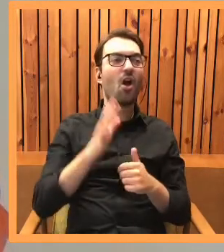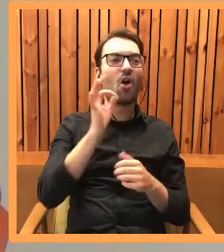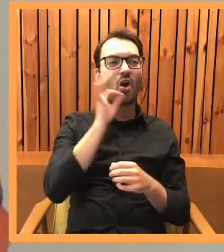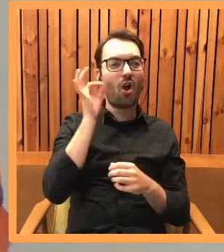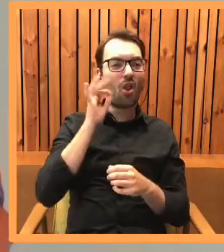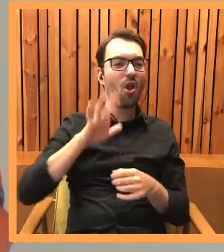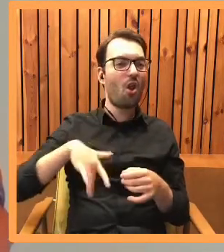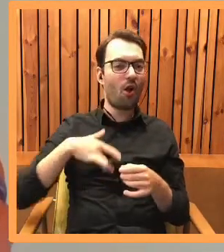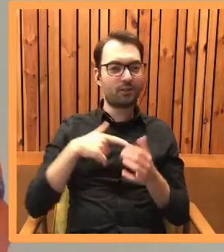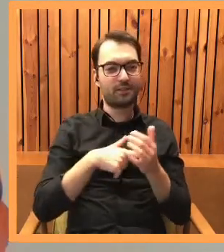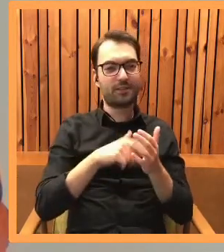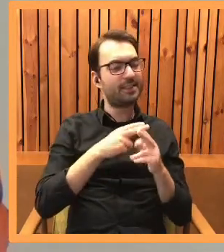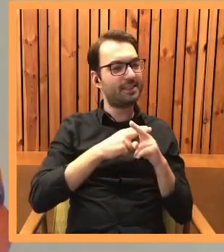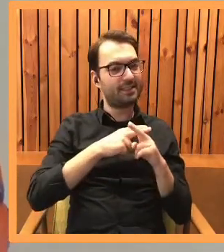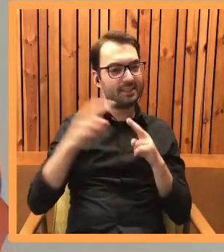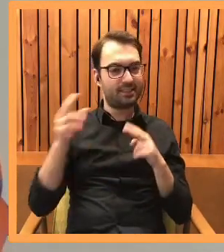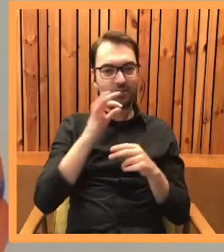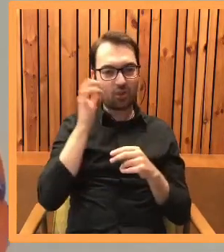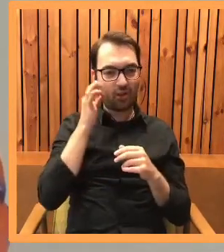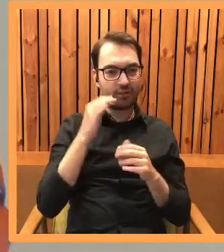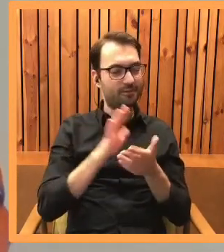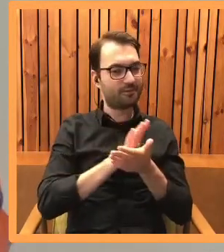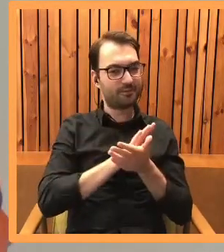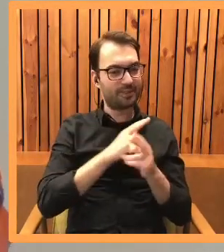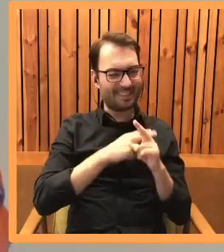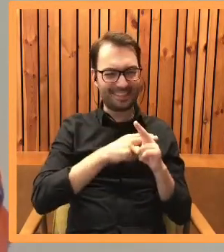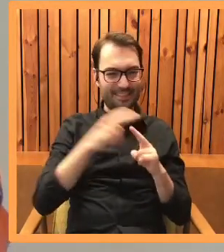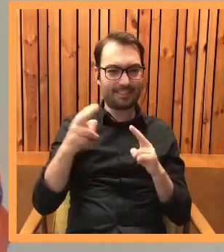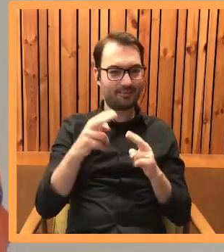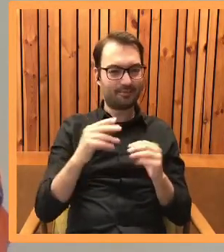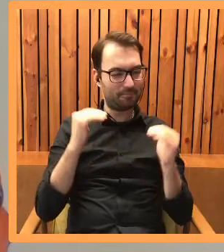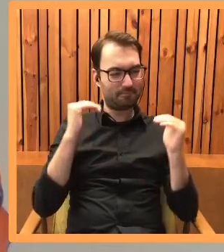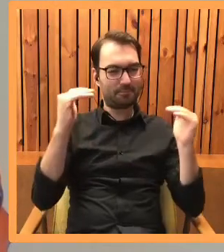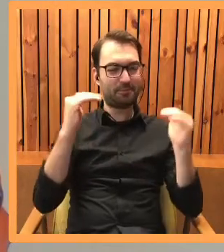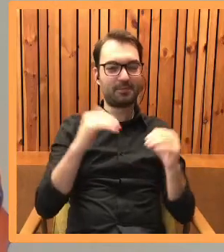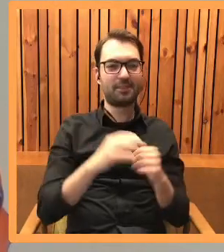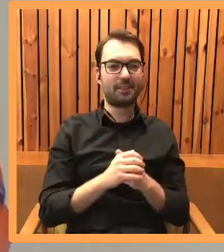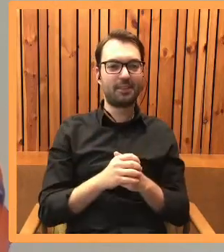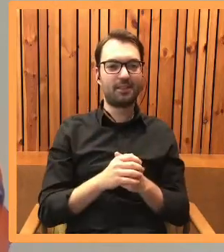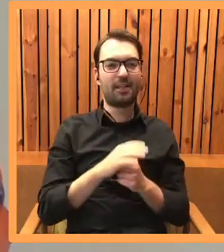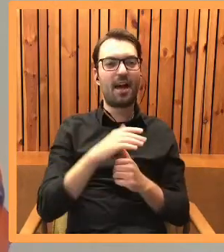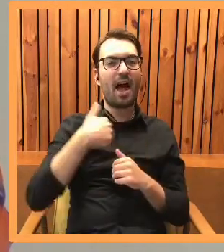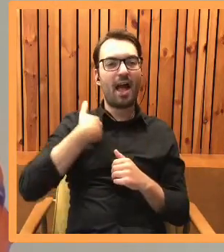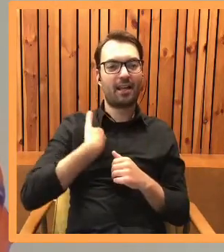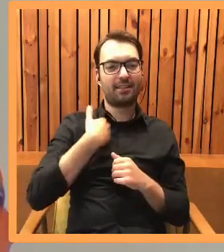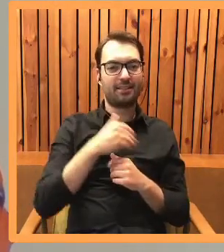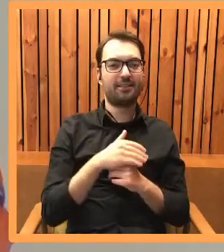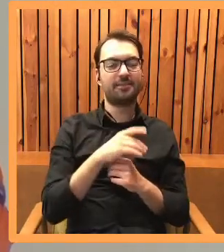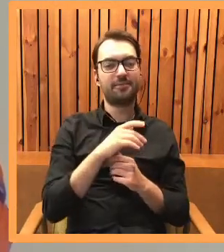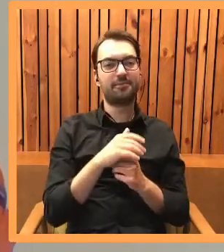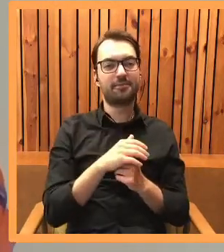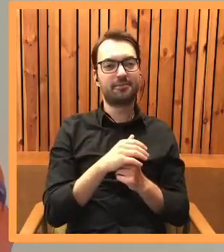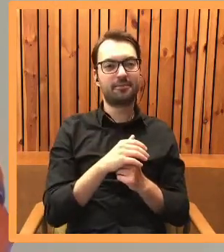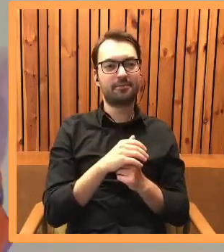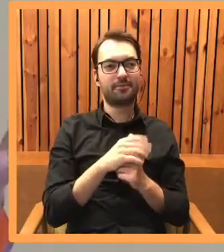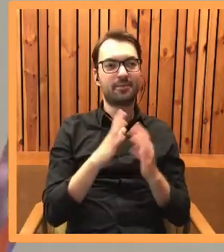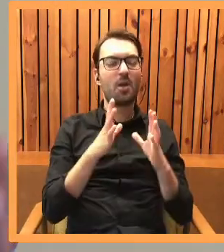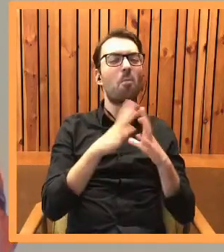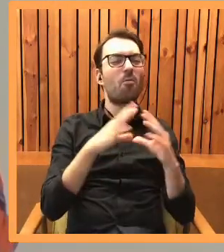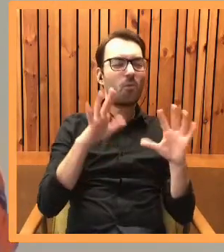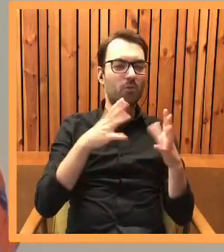jest kotem rasowym, w końcu jest arystokratą. Jest to rasa brytyjska, czyli jest taki